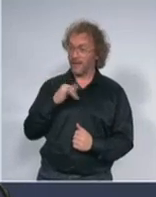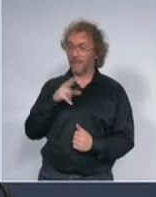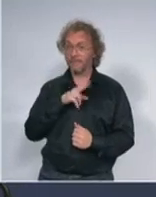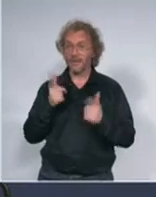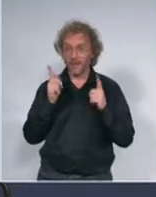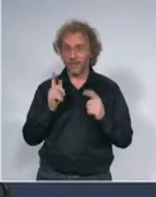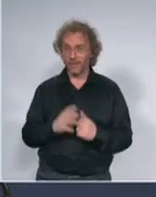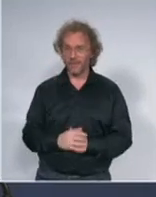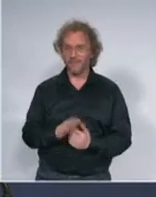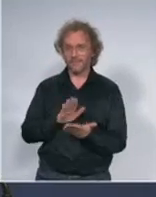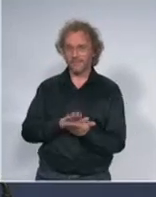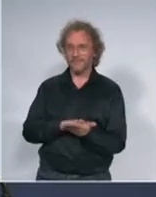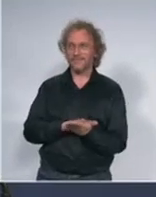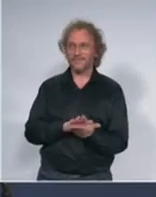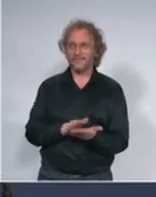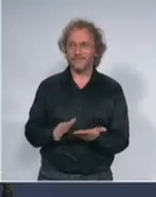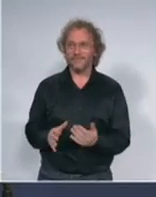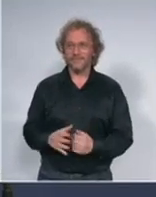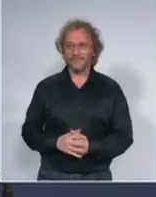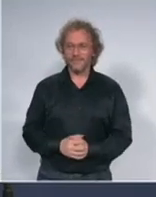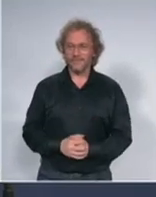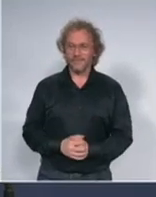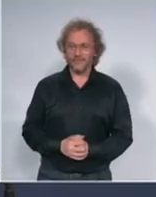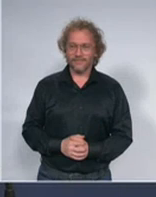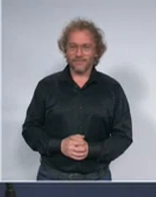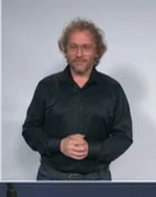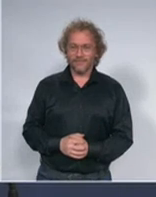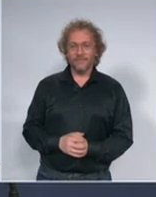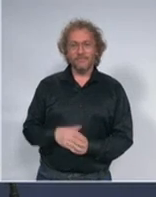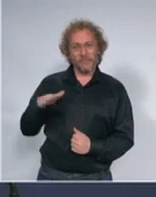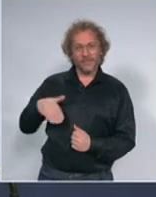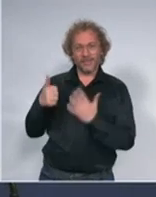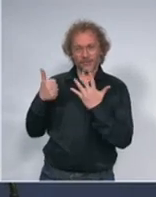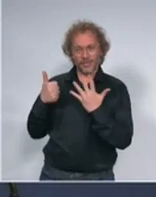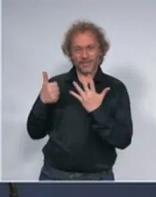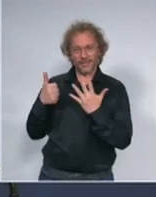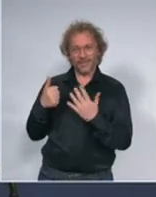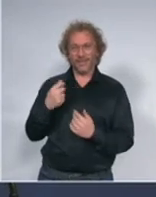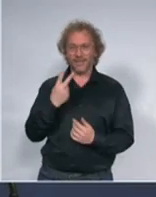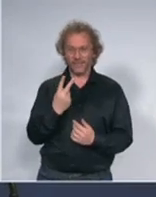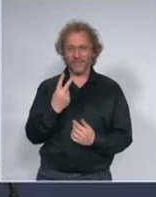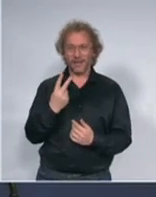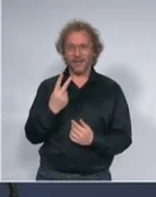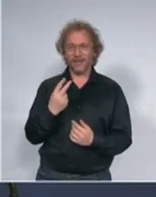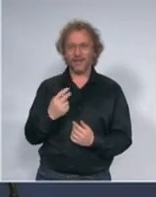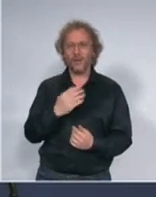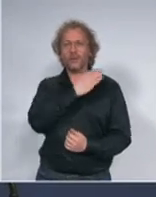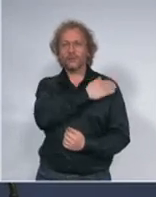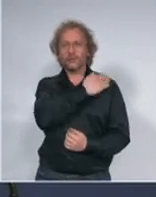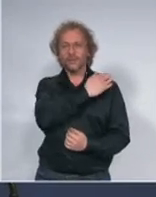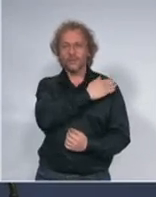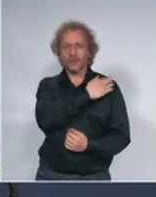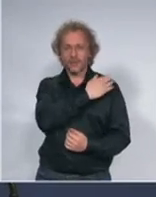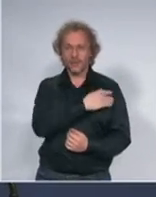od ovih 6 osoba popodne dvoje je iz Užica jedan iz